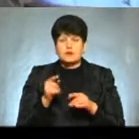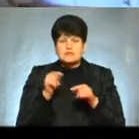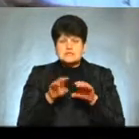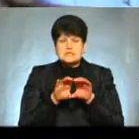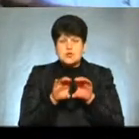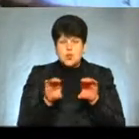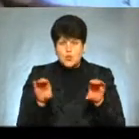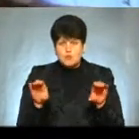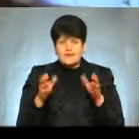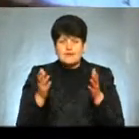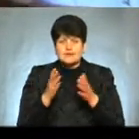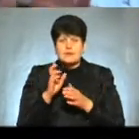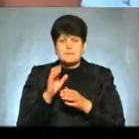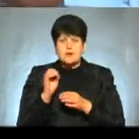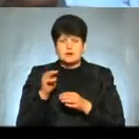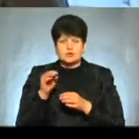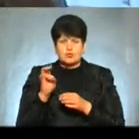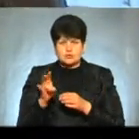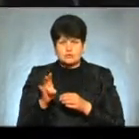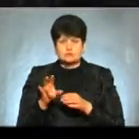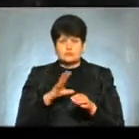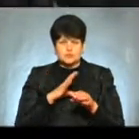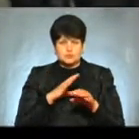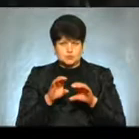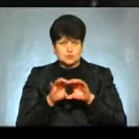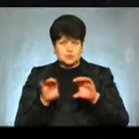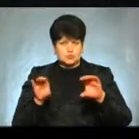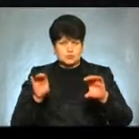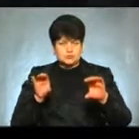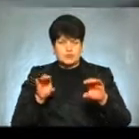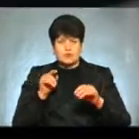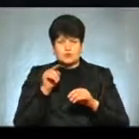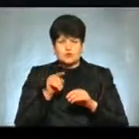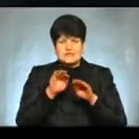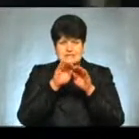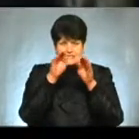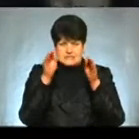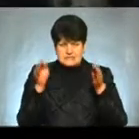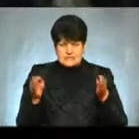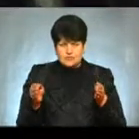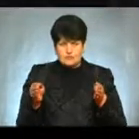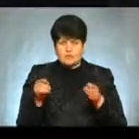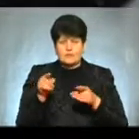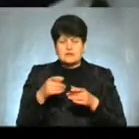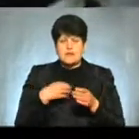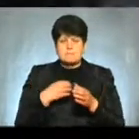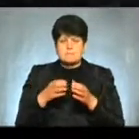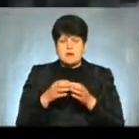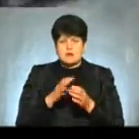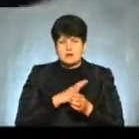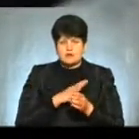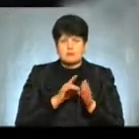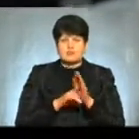труби, який бетон йшов по тих трубах і у той саркофад От якраз мені бригада Бо ми на